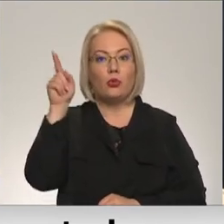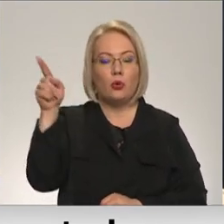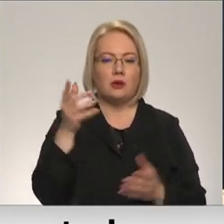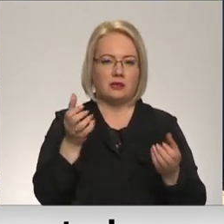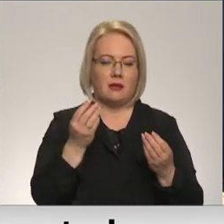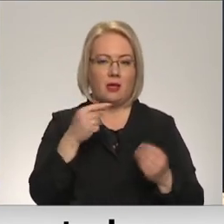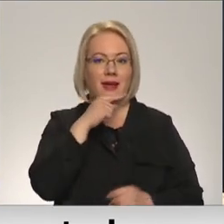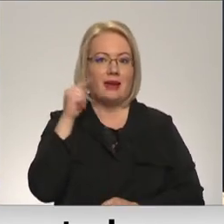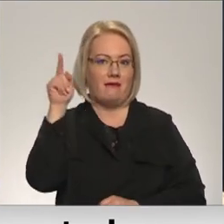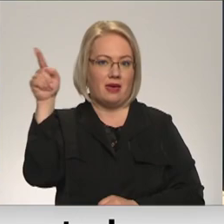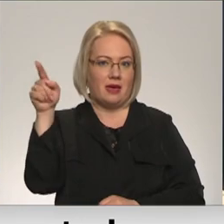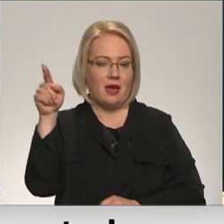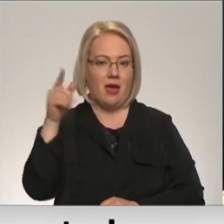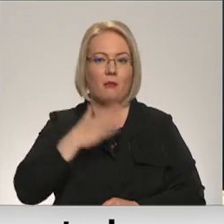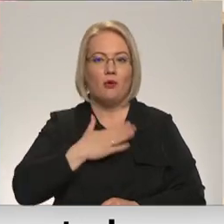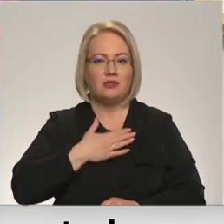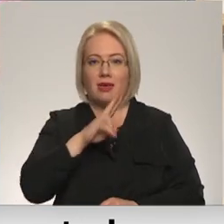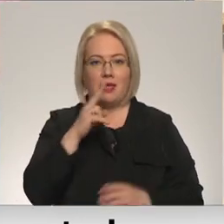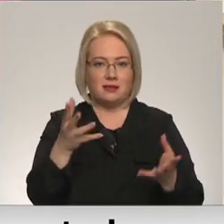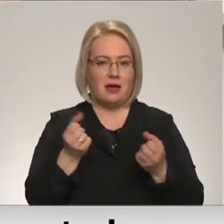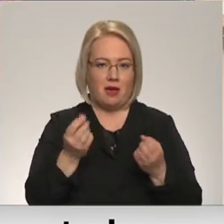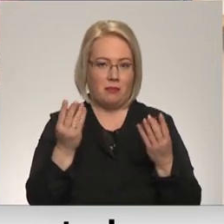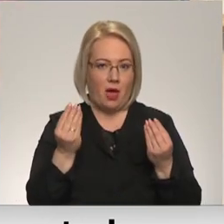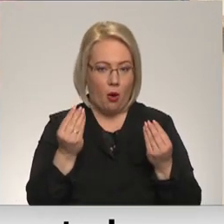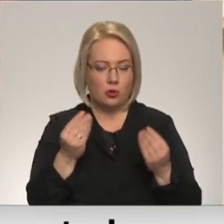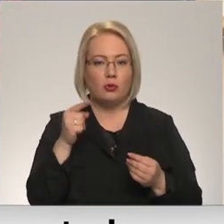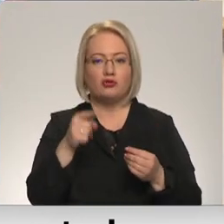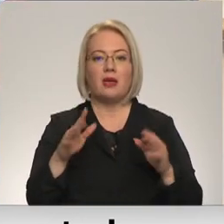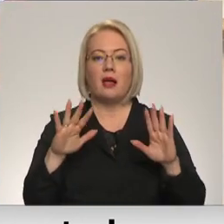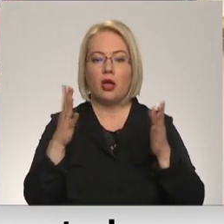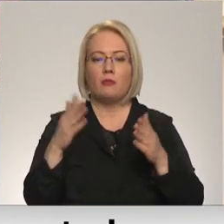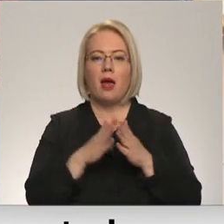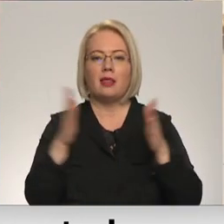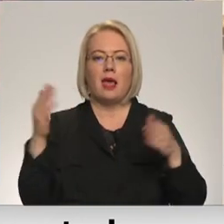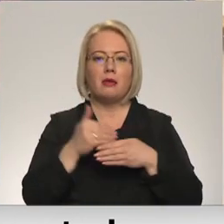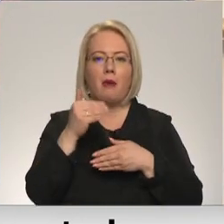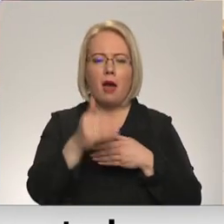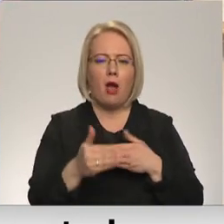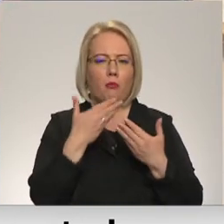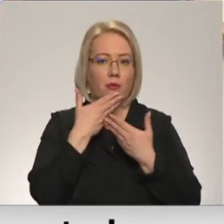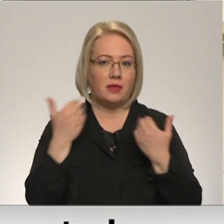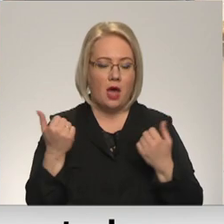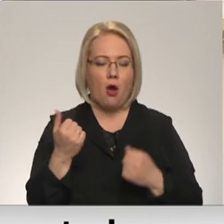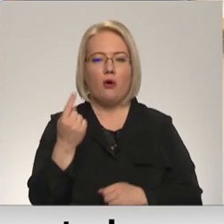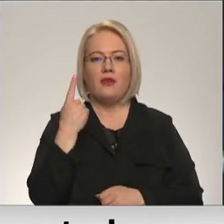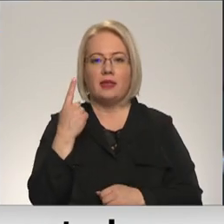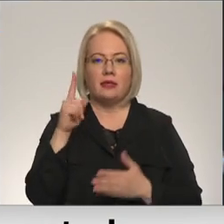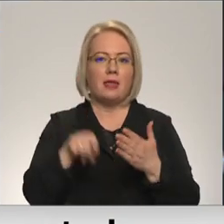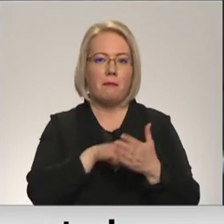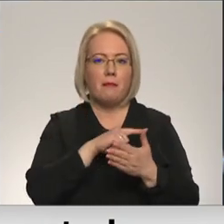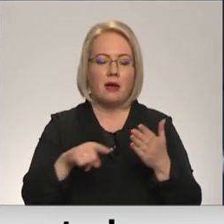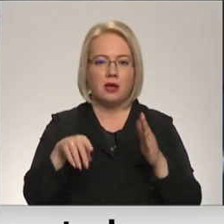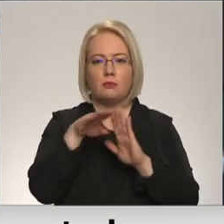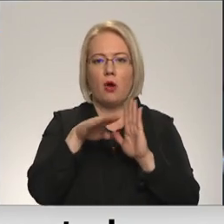Krievijā, ne mūsī. Šajā gadījumā lieli pārkāpumi netiek atklāti. Vienīgais – nepareiza